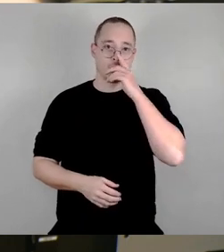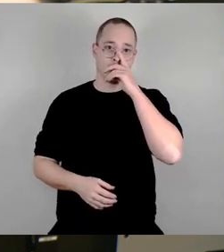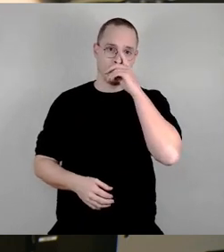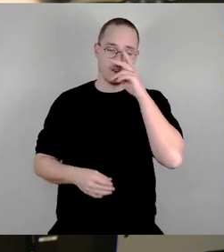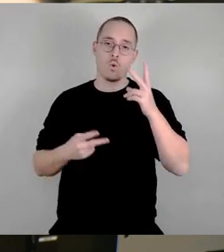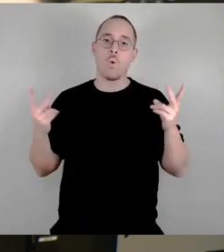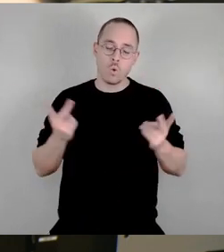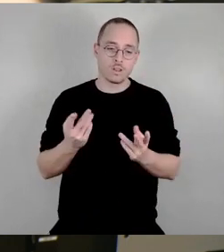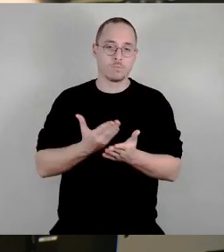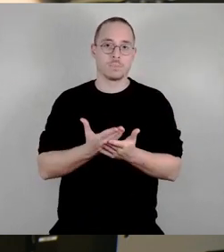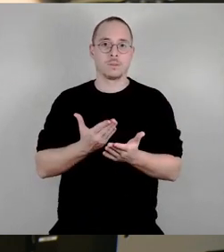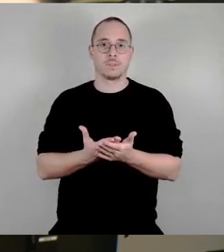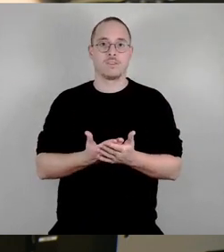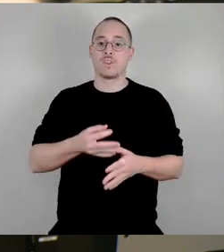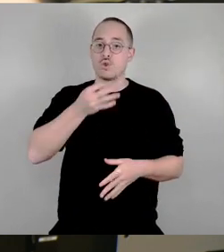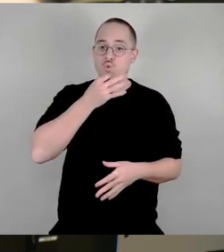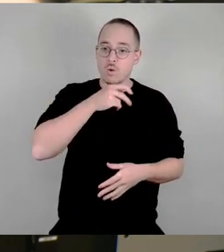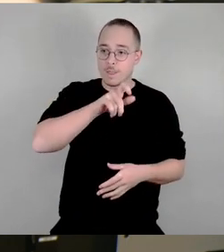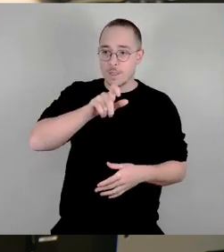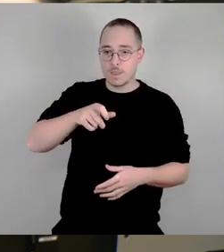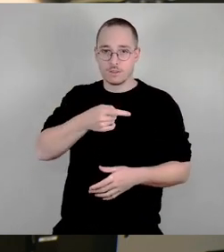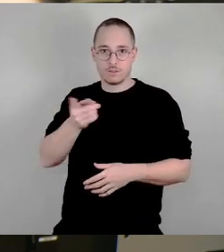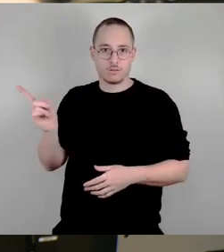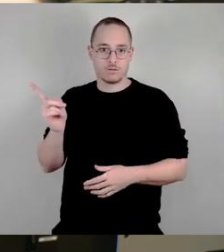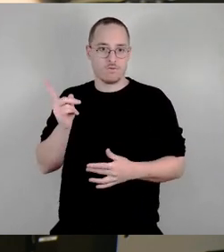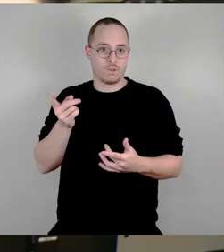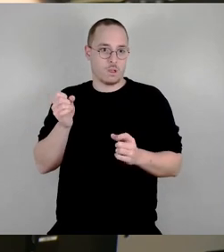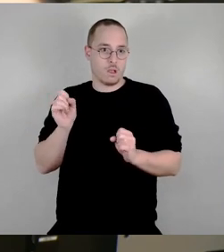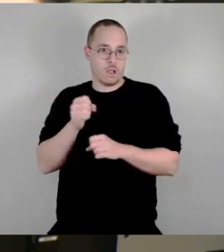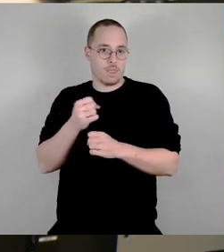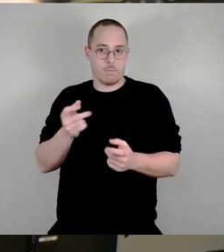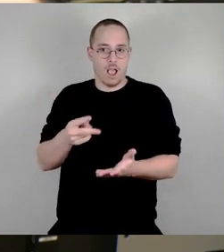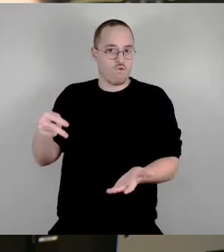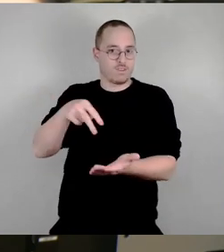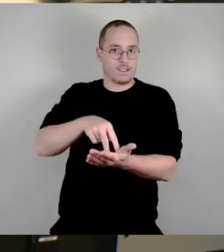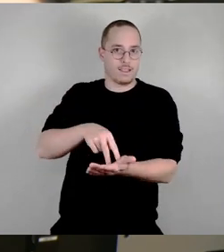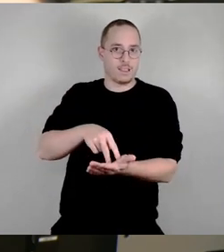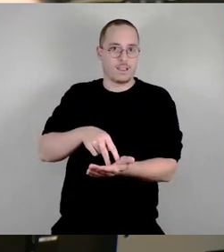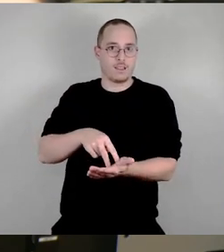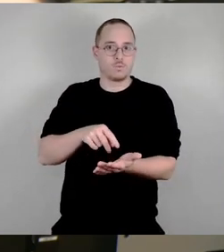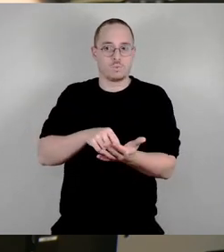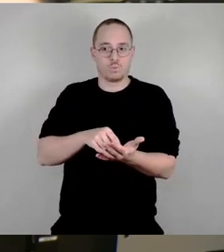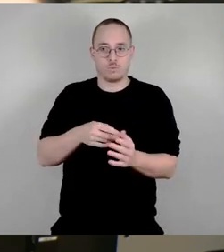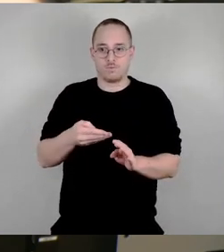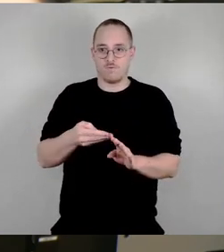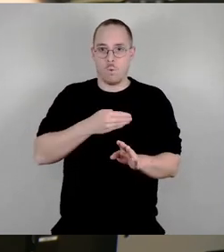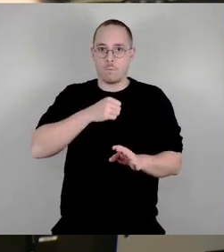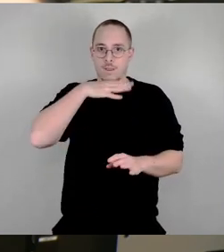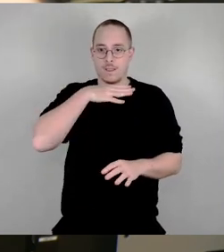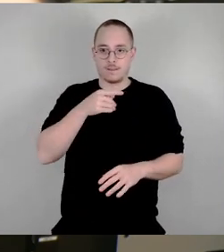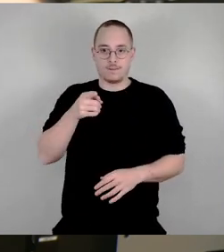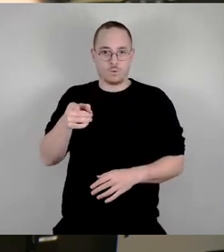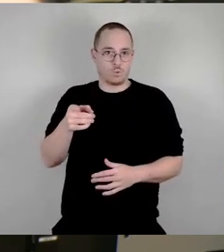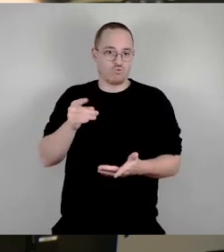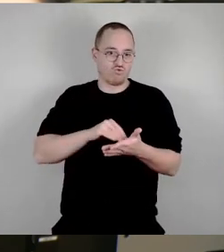Jugendlichen, die meistens gar keinen Platz mehr ergattern können, um aufzutreten, weil Sie ja vormittags sind, in der Schule, nachmittags wollen Sie auftreten, ist aber alles schon